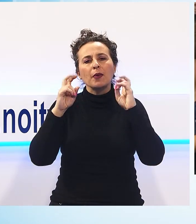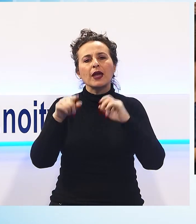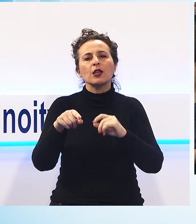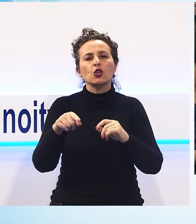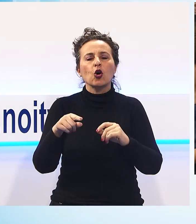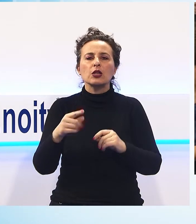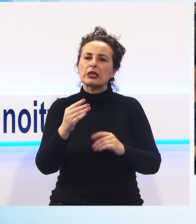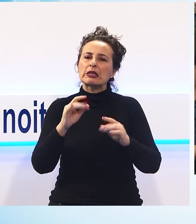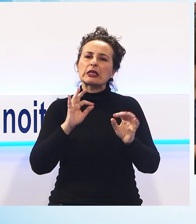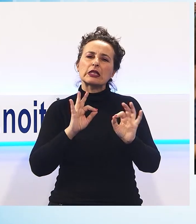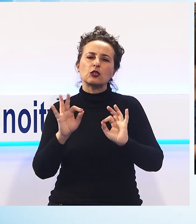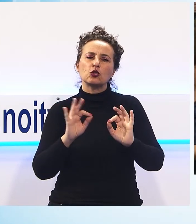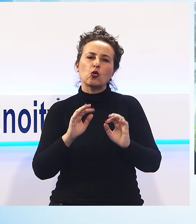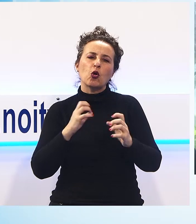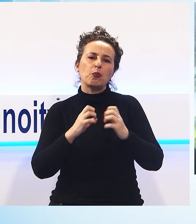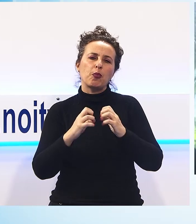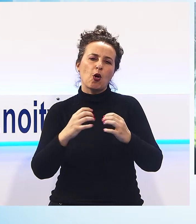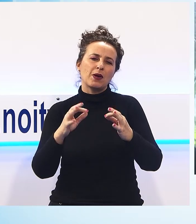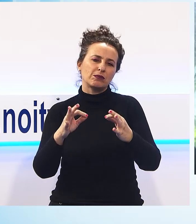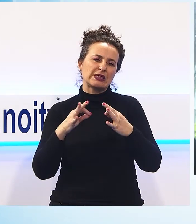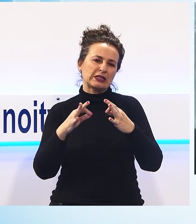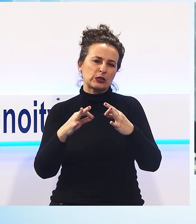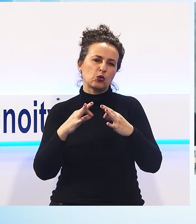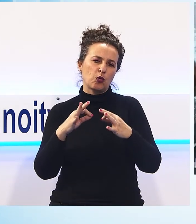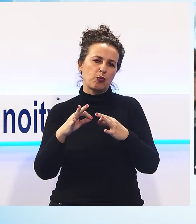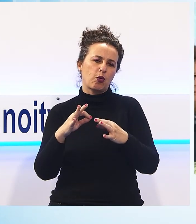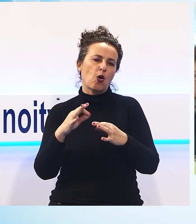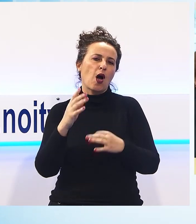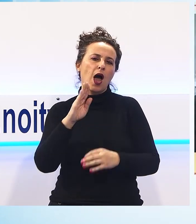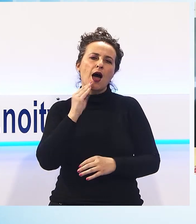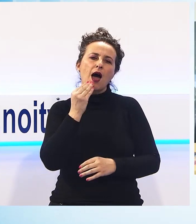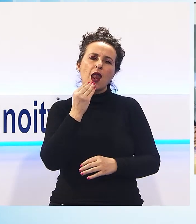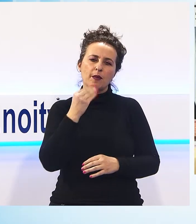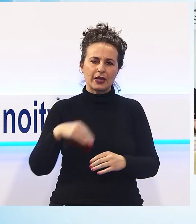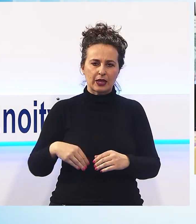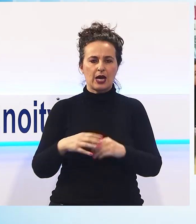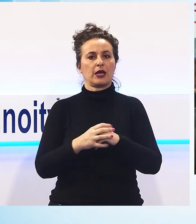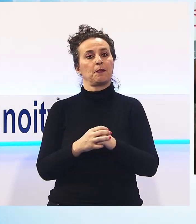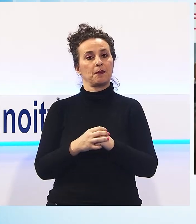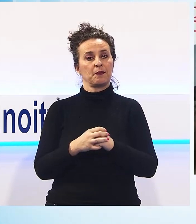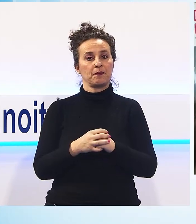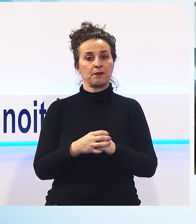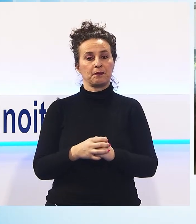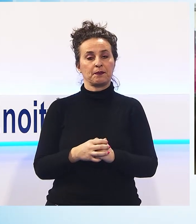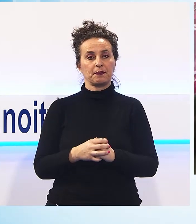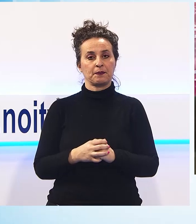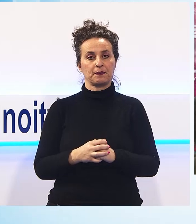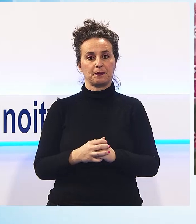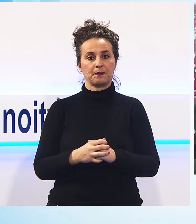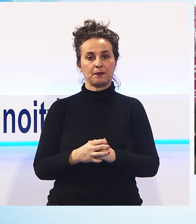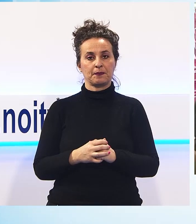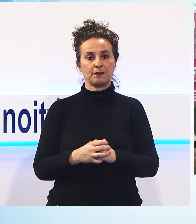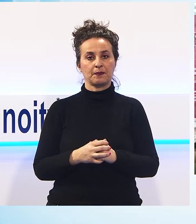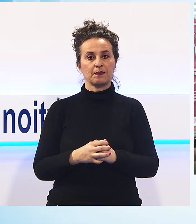microfoni Simona Piraino, presidente di H. Luca Onlus e Marina Malfatti, team manager di Ego Wellness Resort e dunque nella veste di padrona di casa.